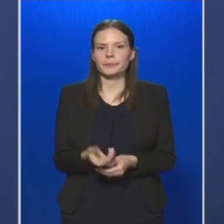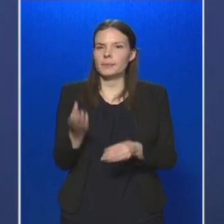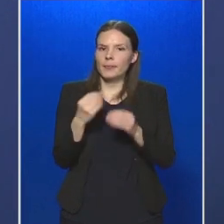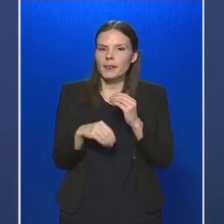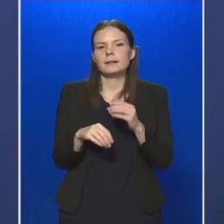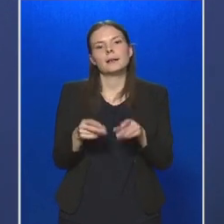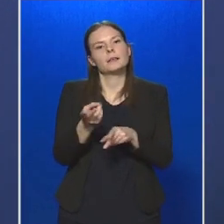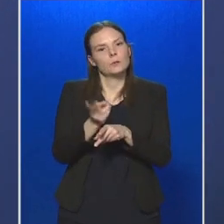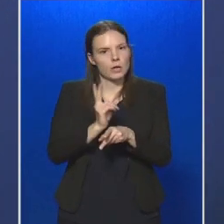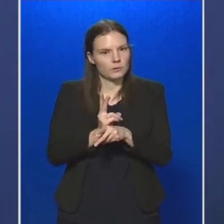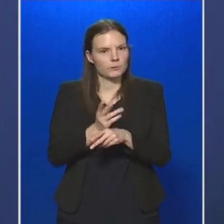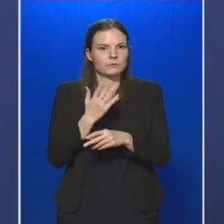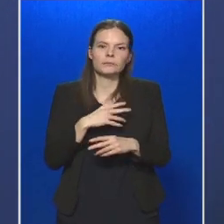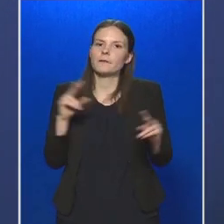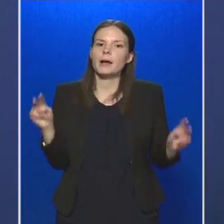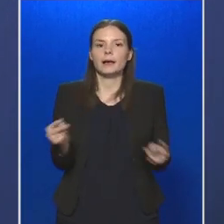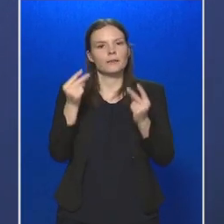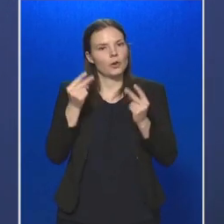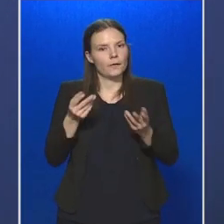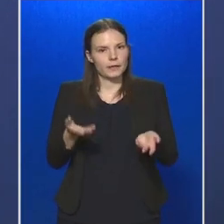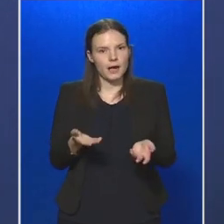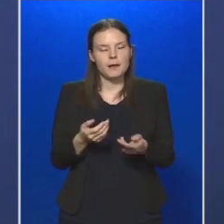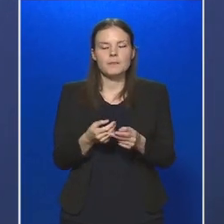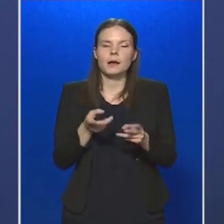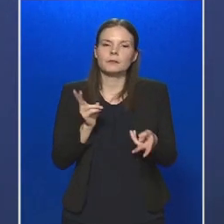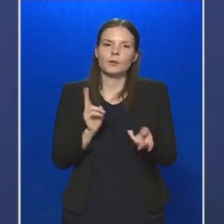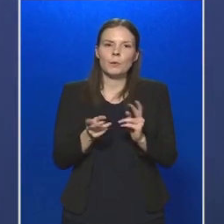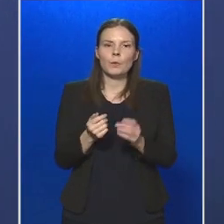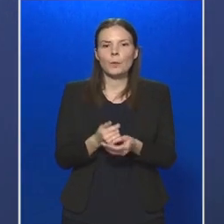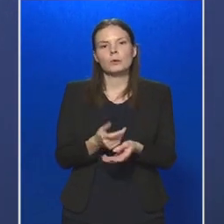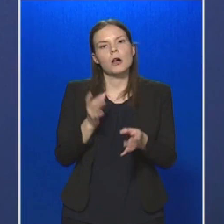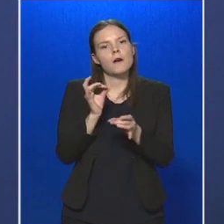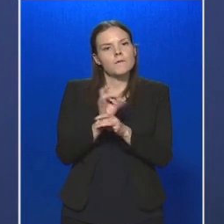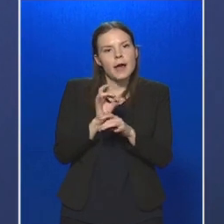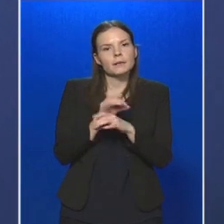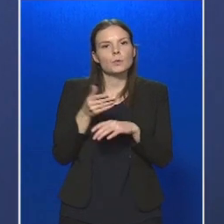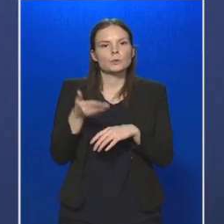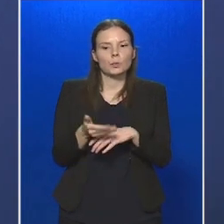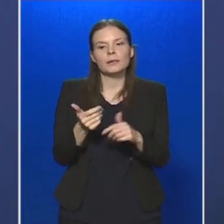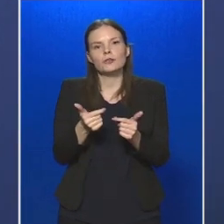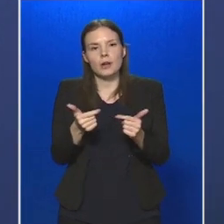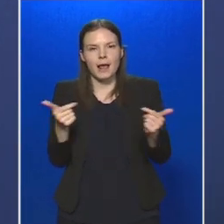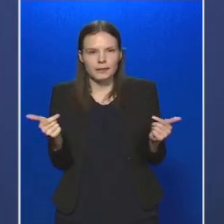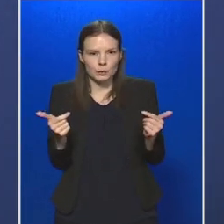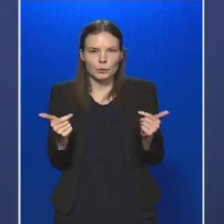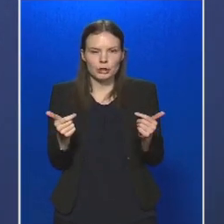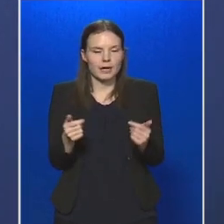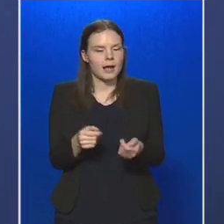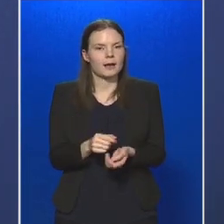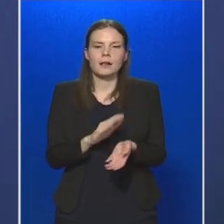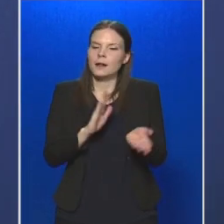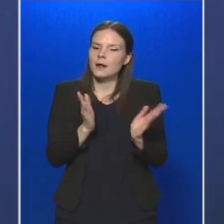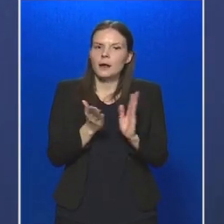változatlanul felhívjuk a figyelmet arra, hogy a fertőződés lehetőségét minden